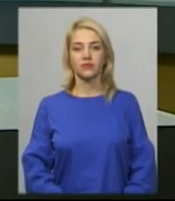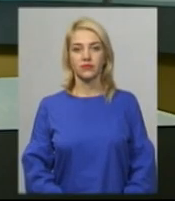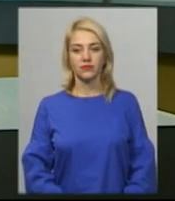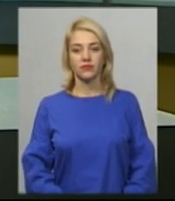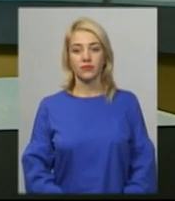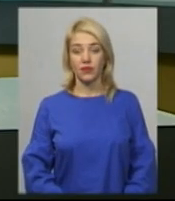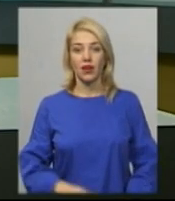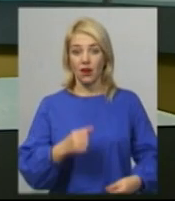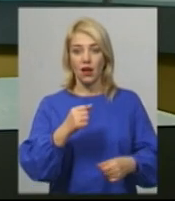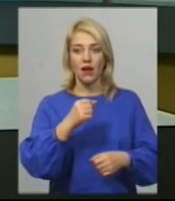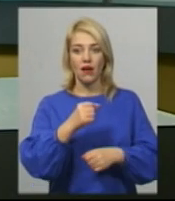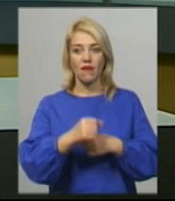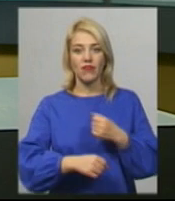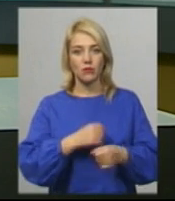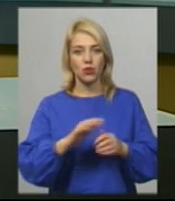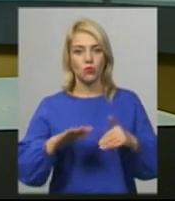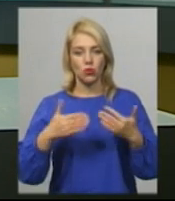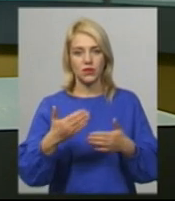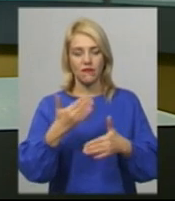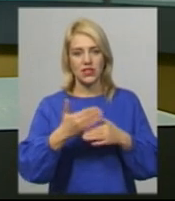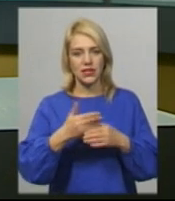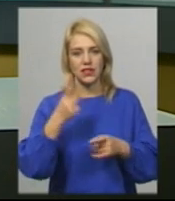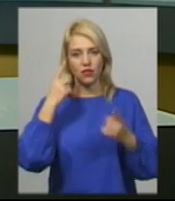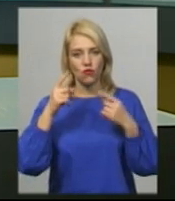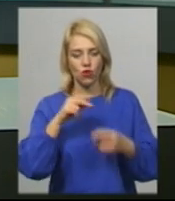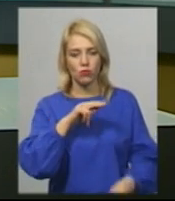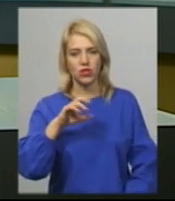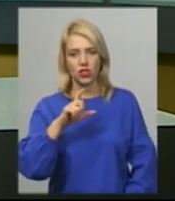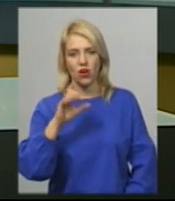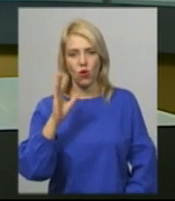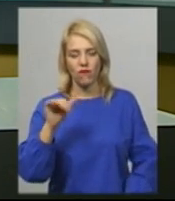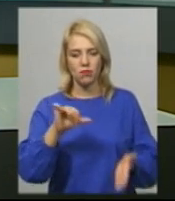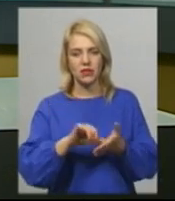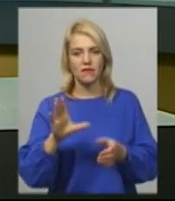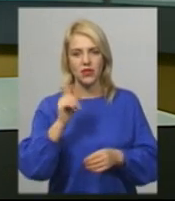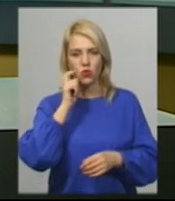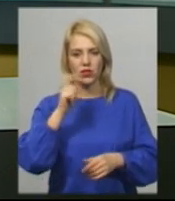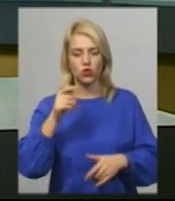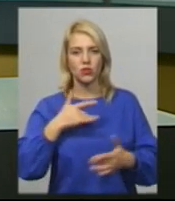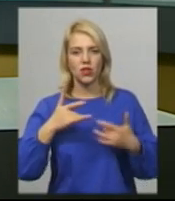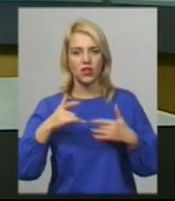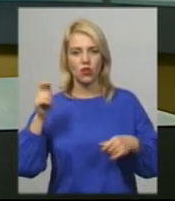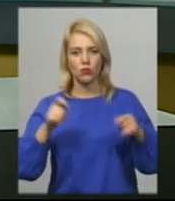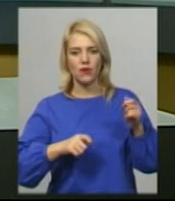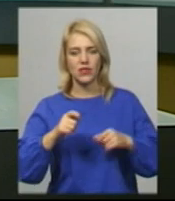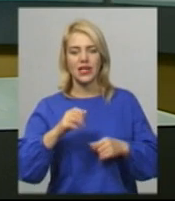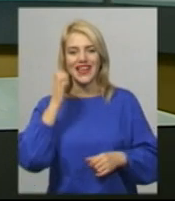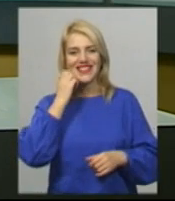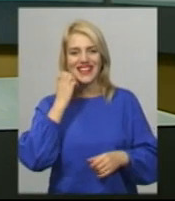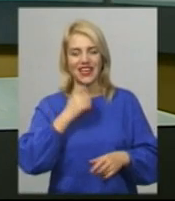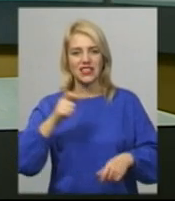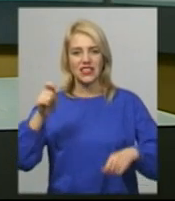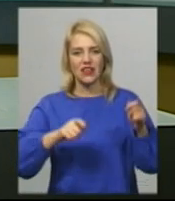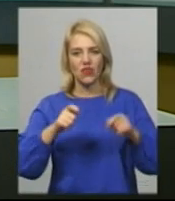«Ведмідь. Пропозиція». Виставу з затворами Антона Чехова представив на Всеукраїнському театральному фестивалі «Старіцький СІАТФС